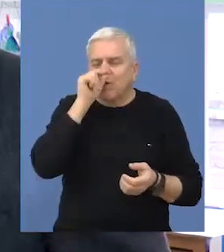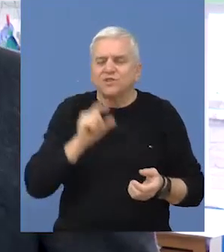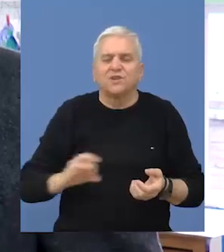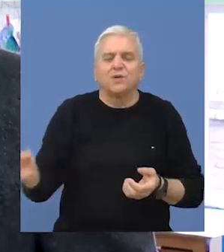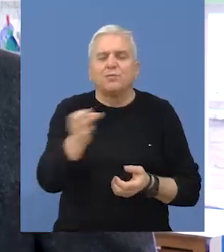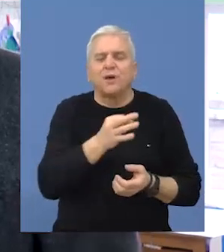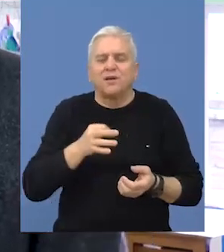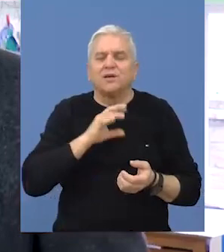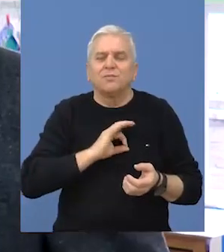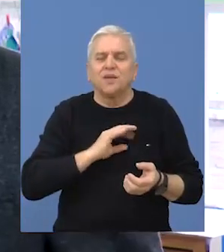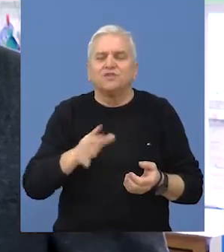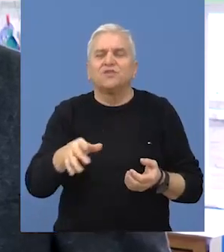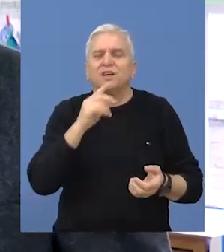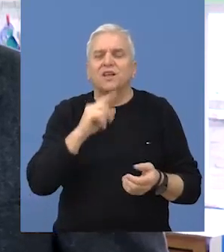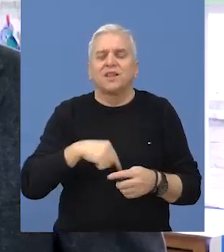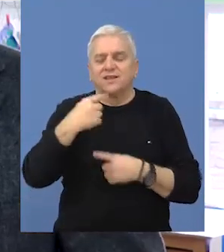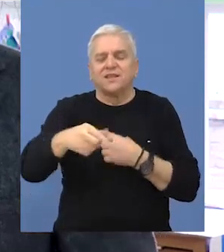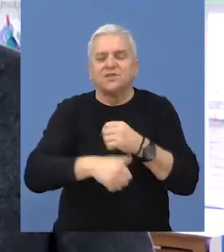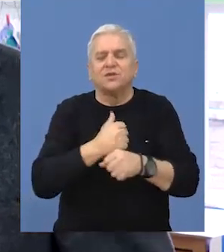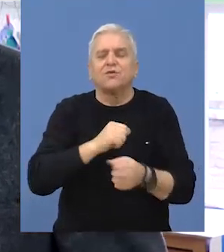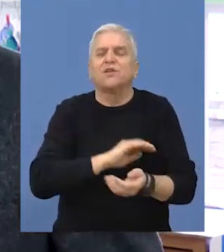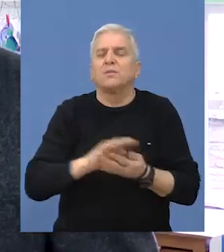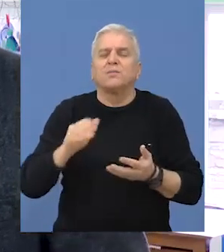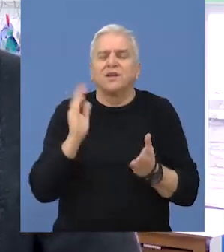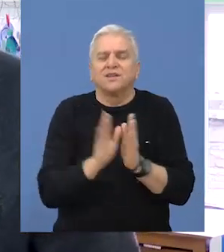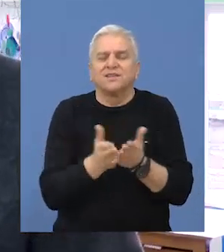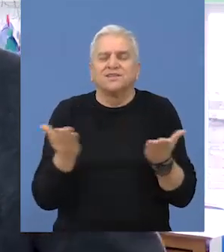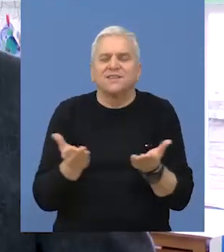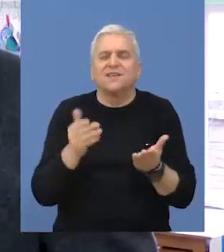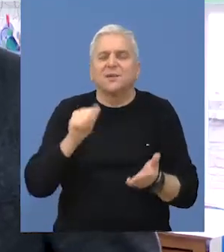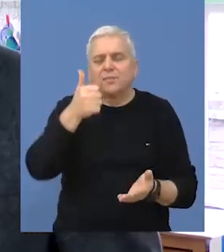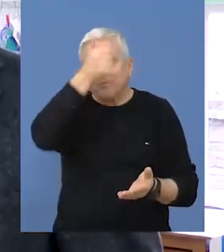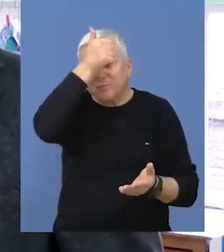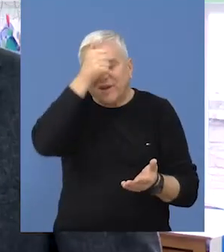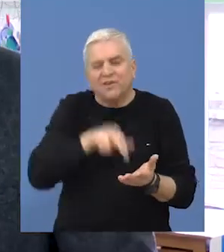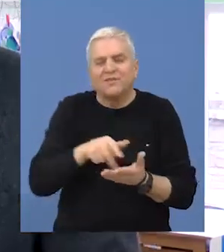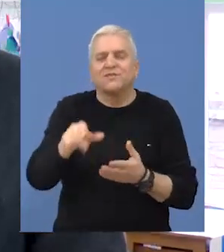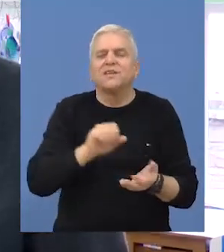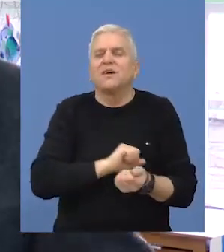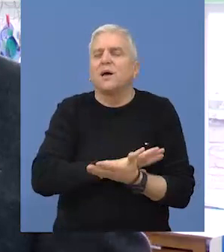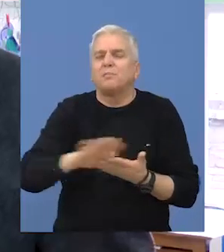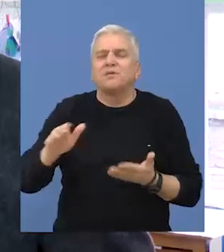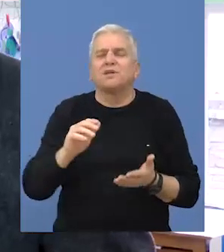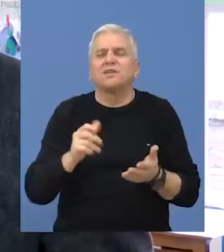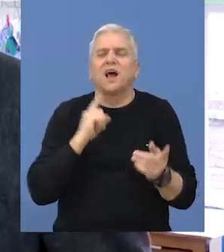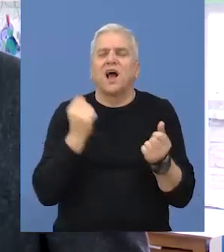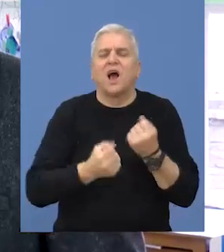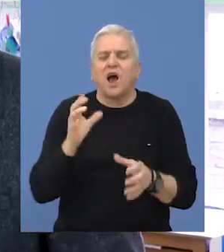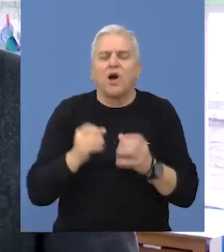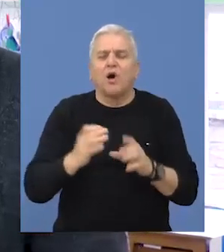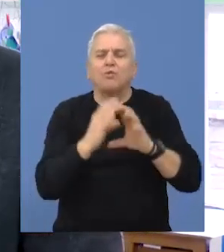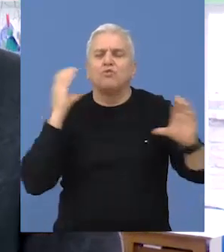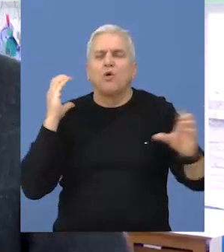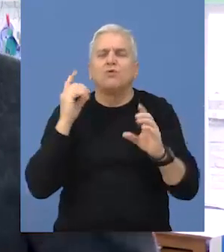pored mere koje planiramo u narednoj godini, od naredne školske godine, besplatni učbenici za džake prvake, besplatan prevoz za sve srednje